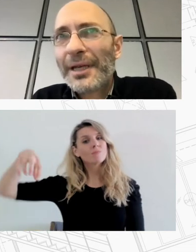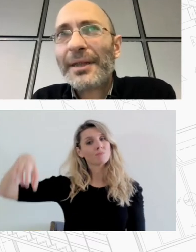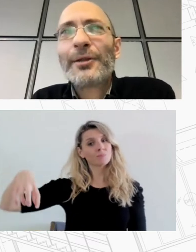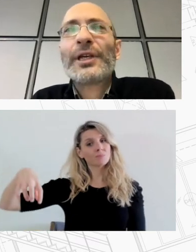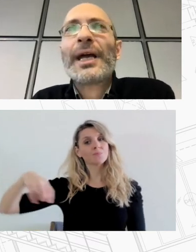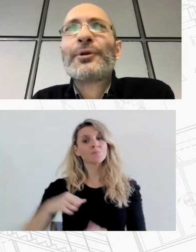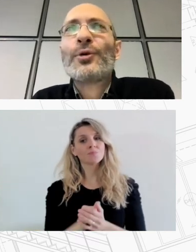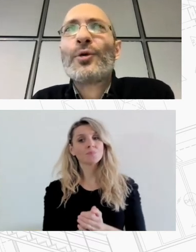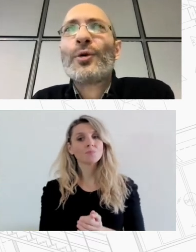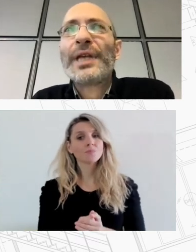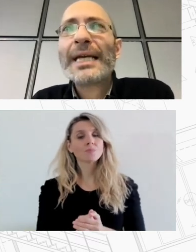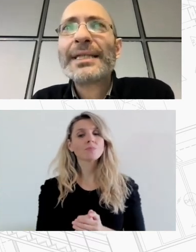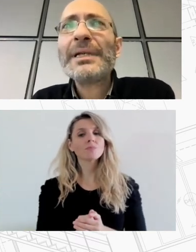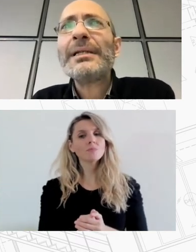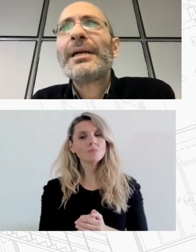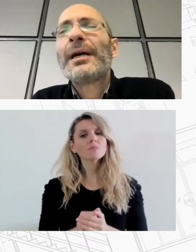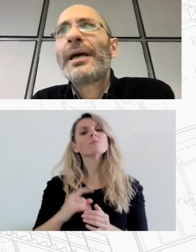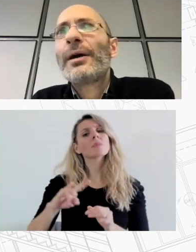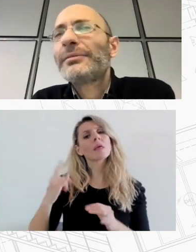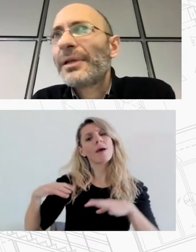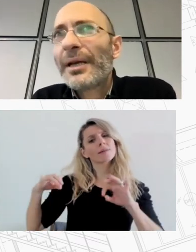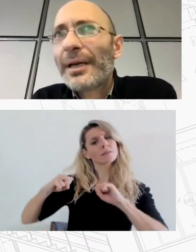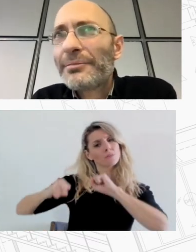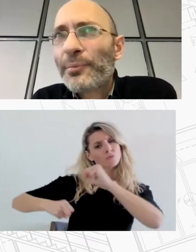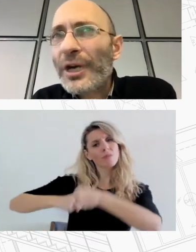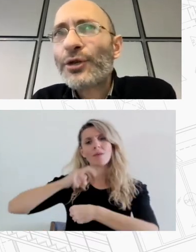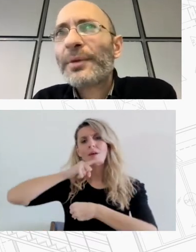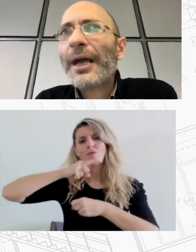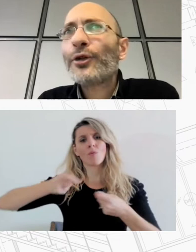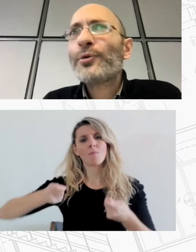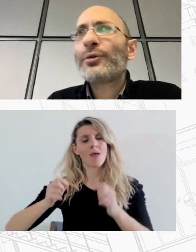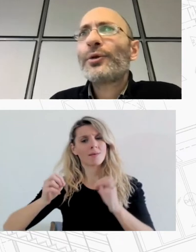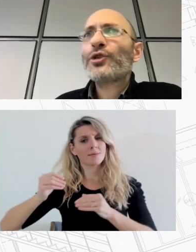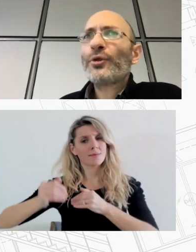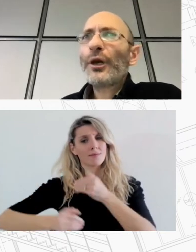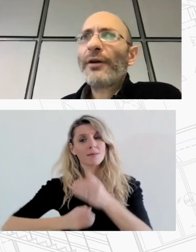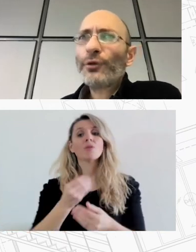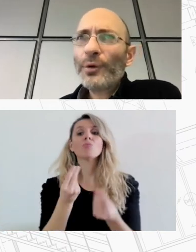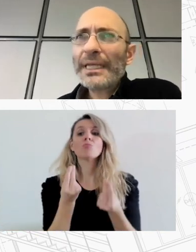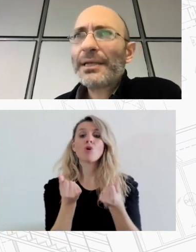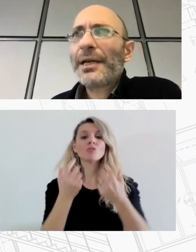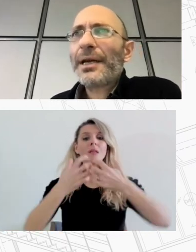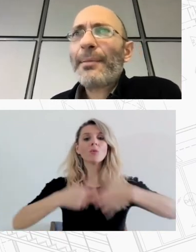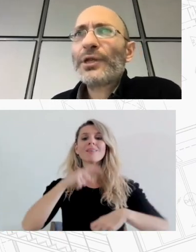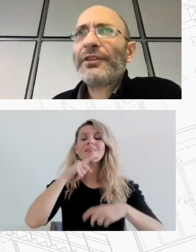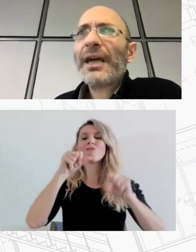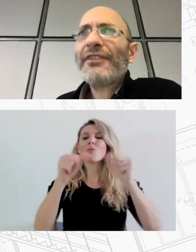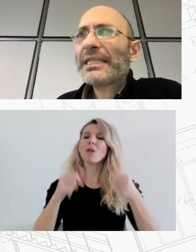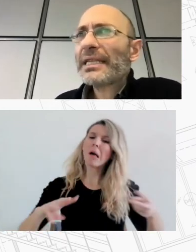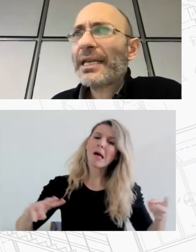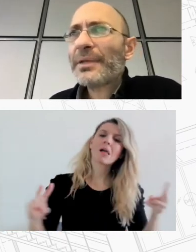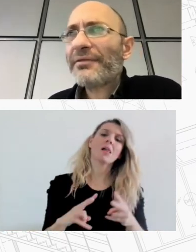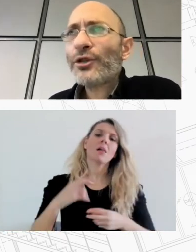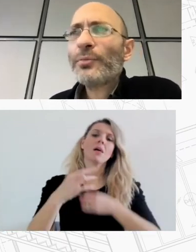ήδη εδώ και κάποιο διάστημα Πολύ συνοπτικά ο τρόπος λειτουργίας στο μοντέλο αυτού έτσι απλουστευτικά